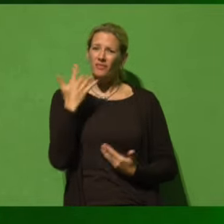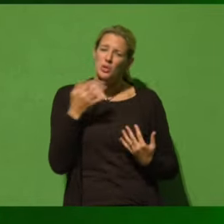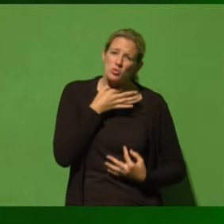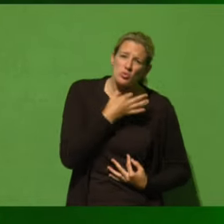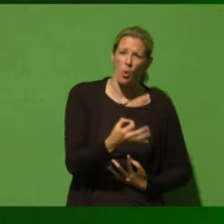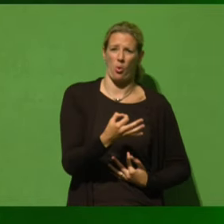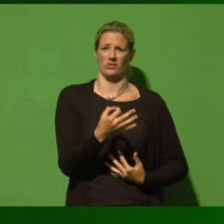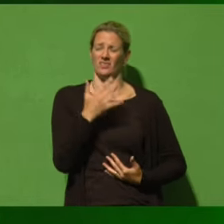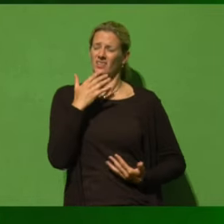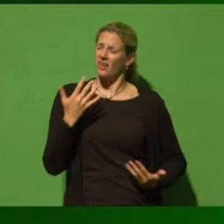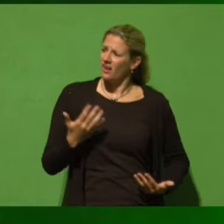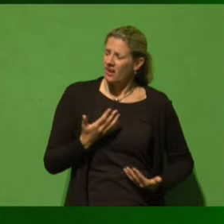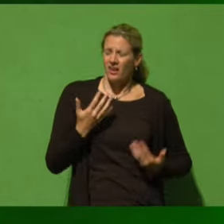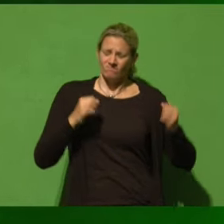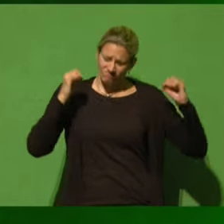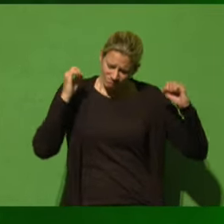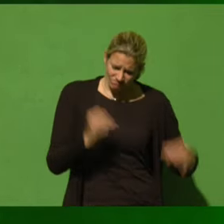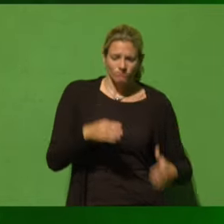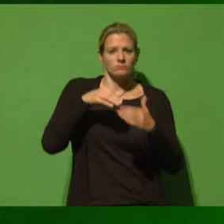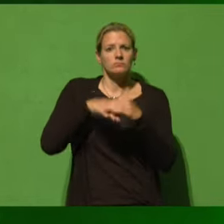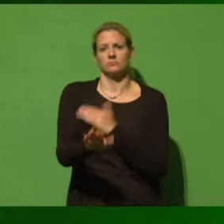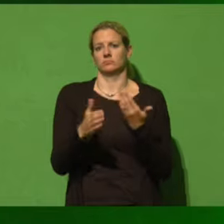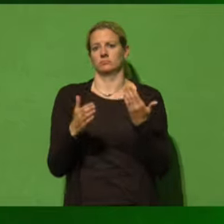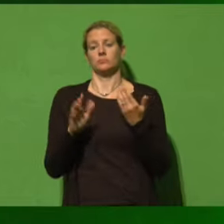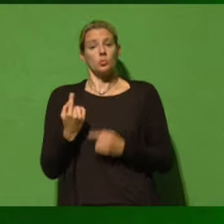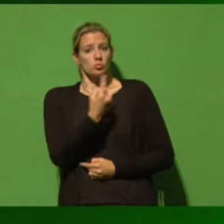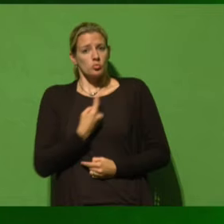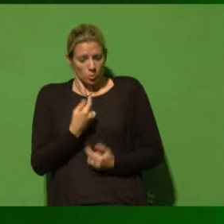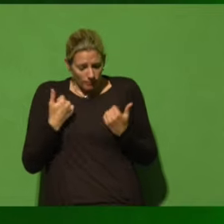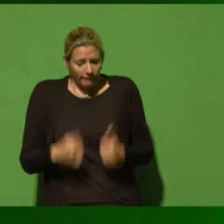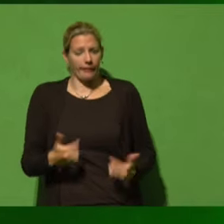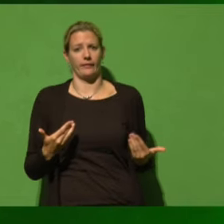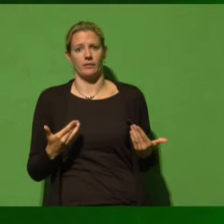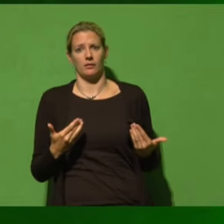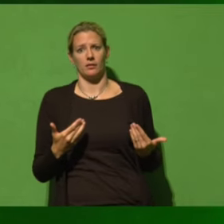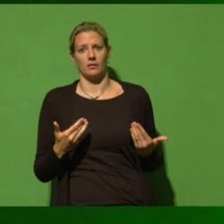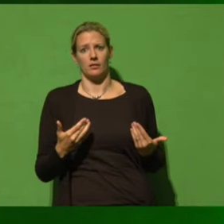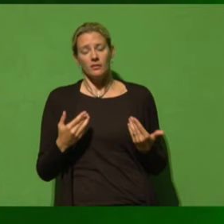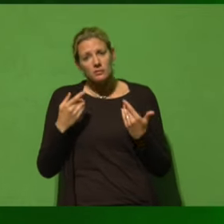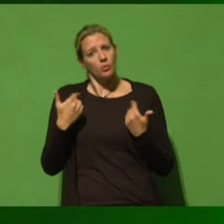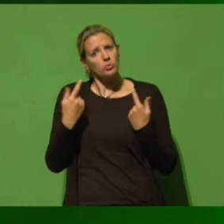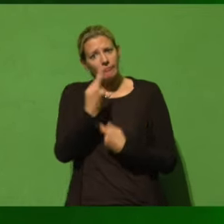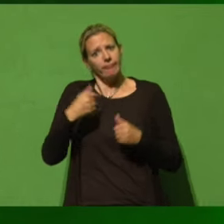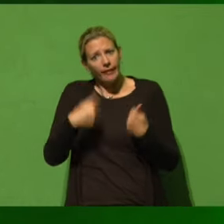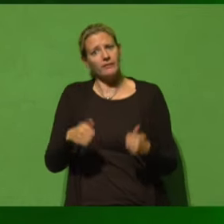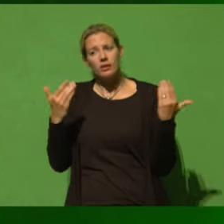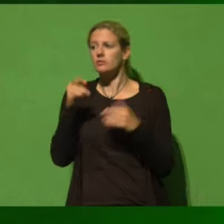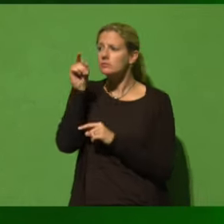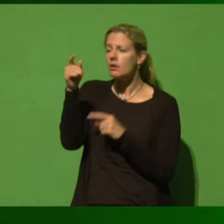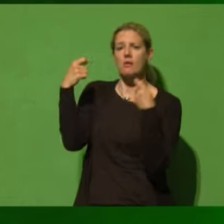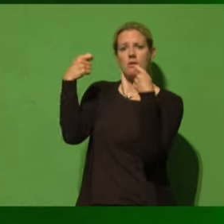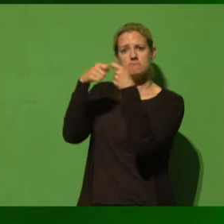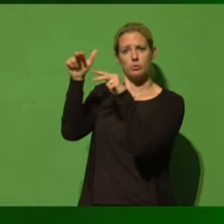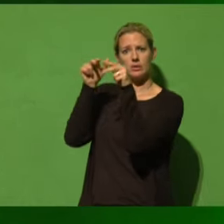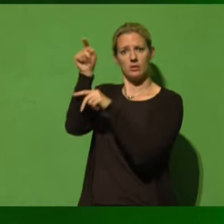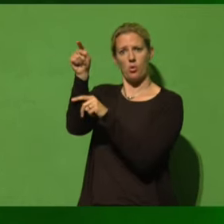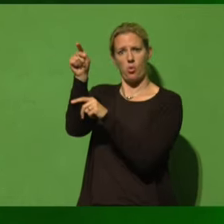passiert verdammt viel. Und unsere verdammte Pflicht ist es, dafür zu sorgen, dass diese träge Bundesregierung, dass diese Bundesregierung, die